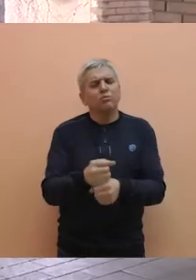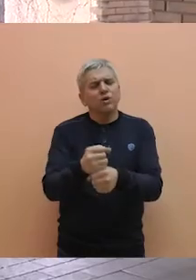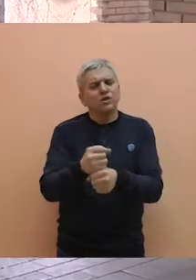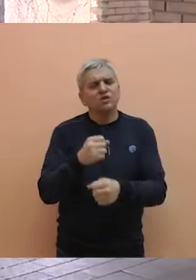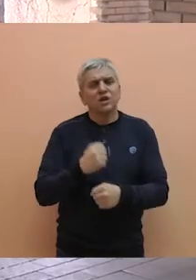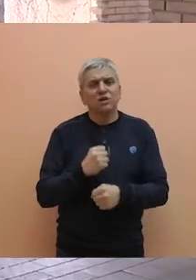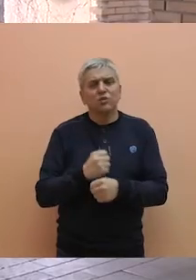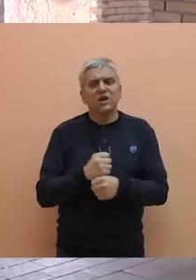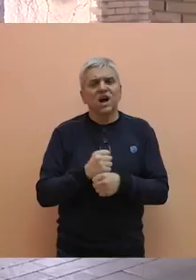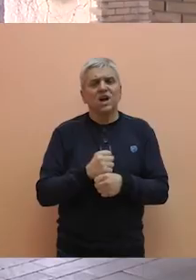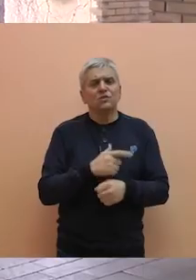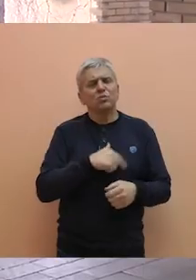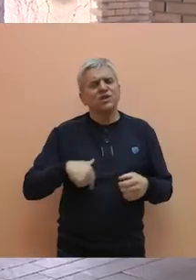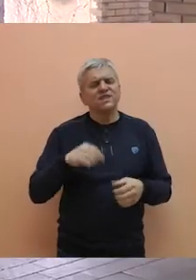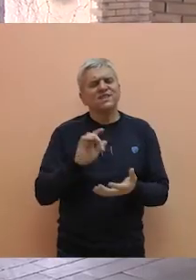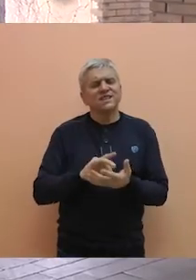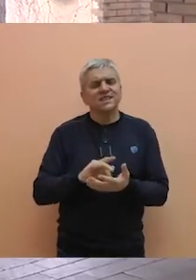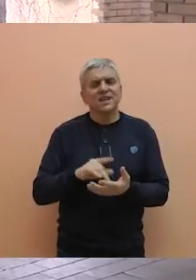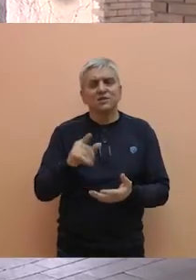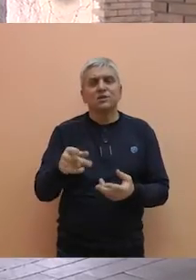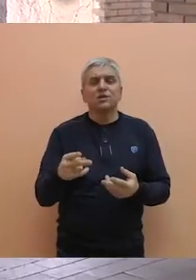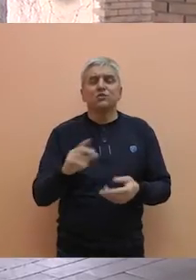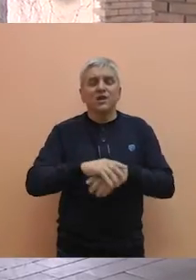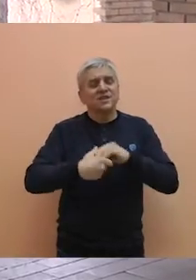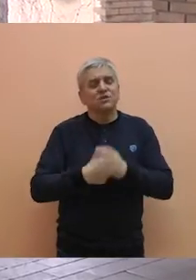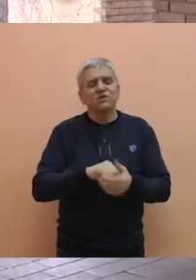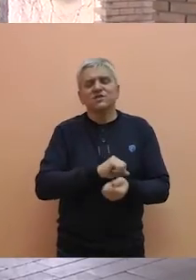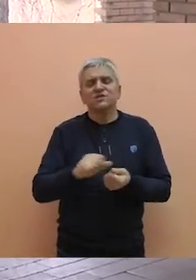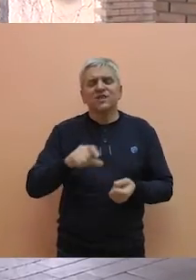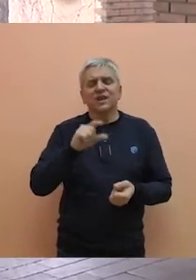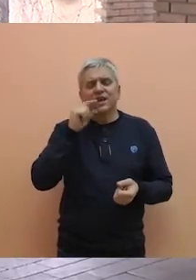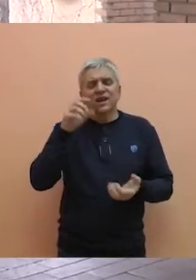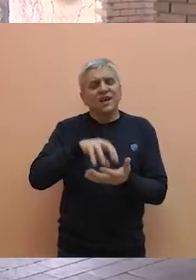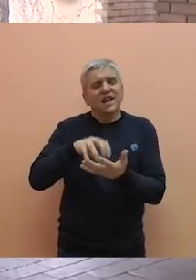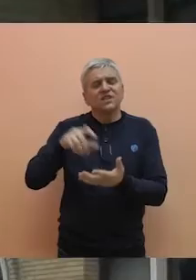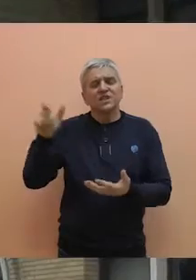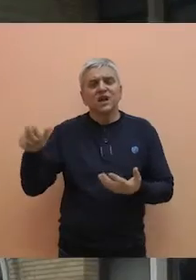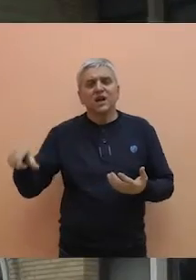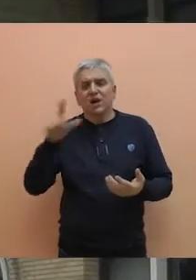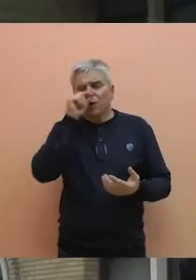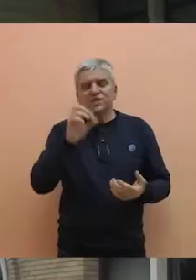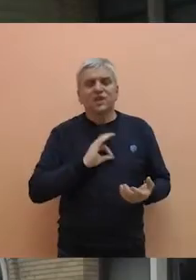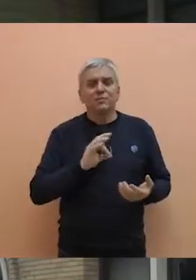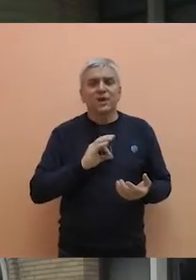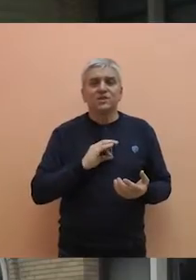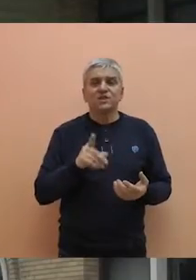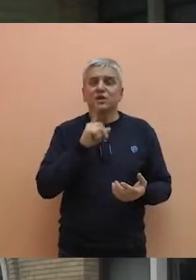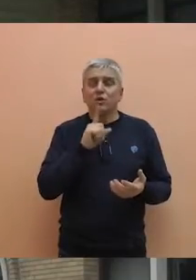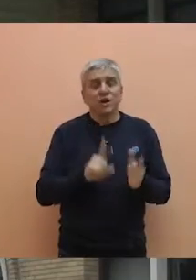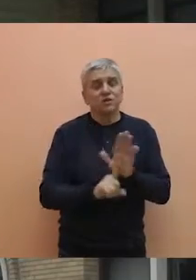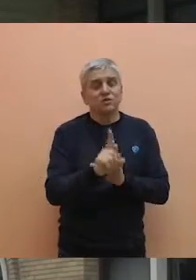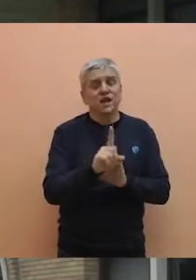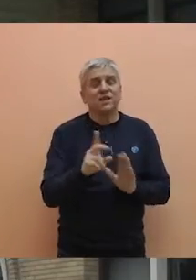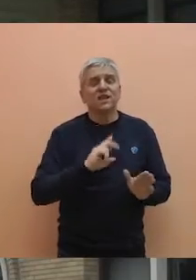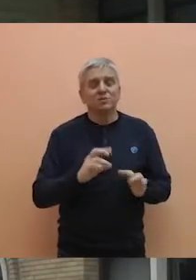Policijske stanice u Bečeju, a ono što smo imali priliku da čujemo jeste zapravo na zadovoljstvo svih građana opštine Bečeju da rezultati koje Policijska stanica